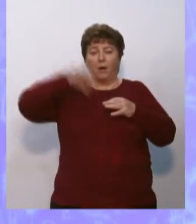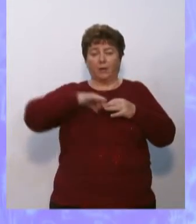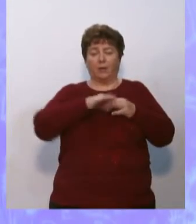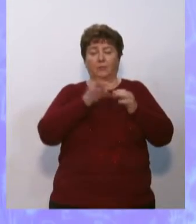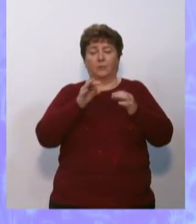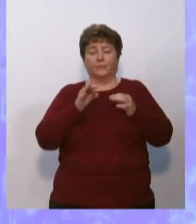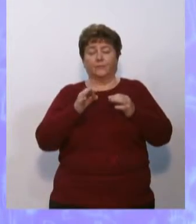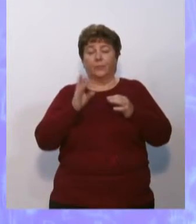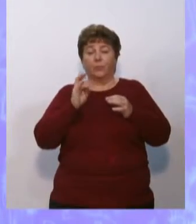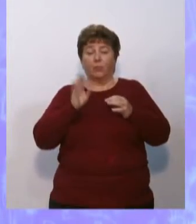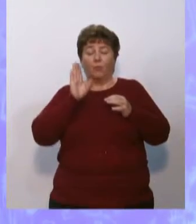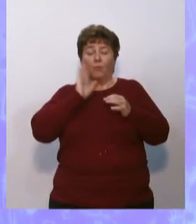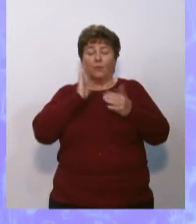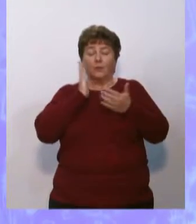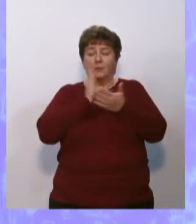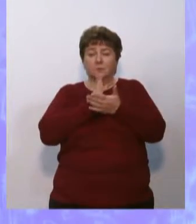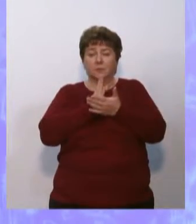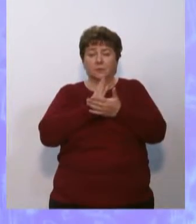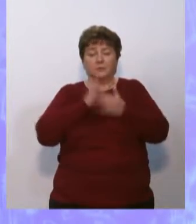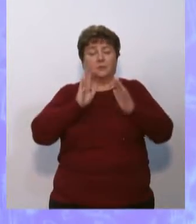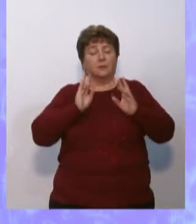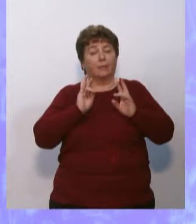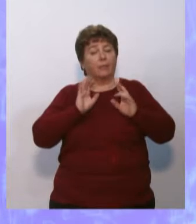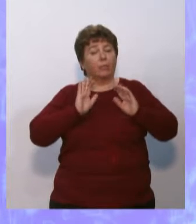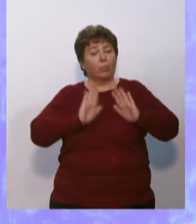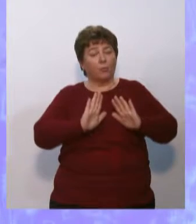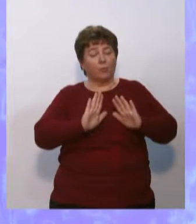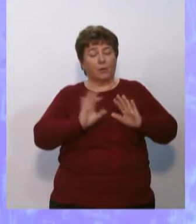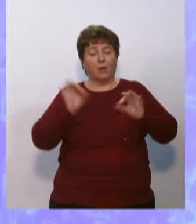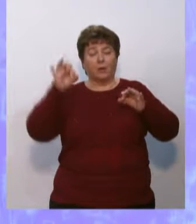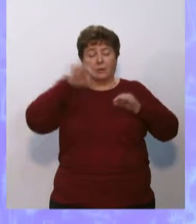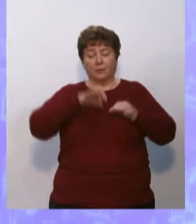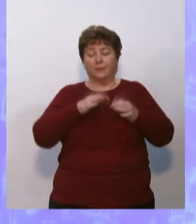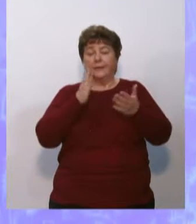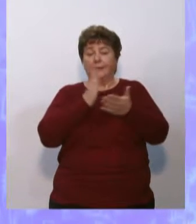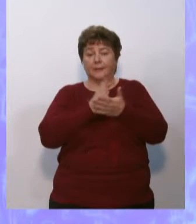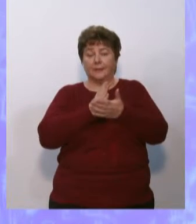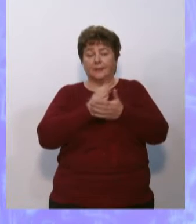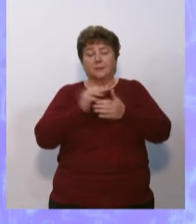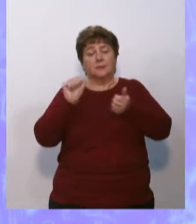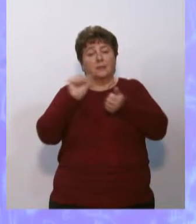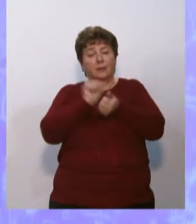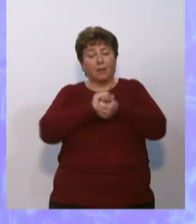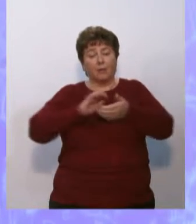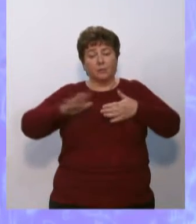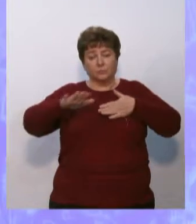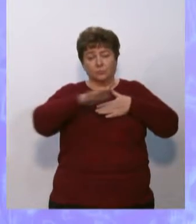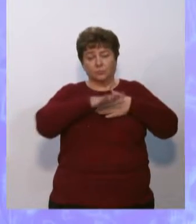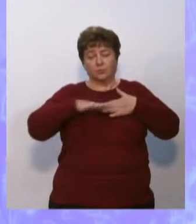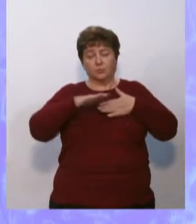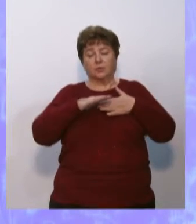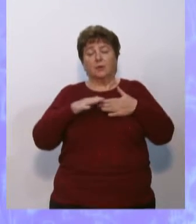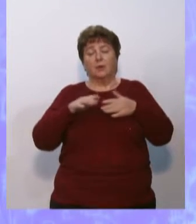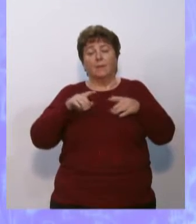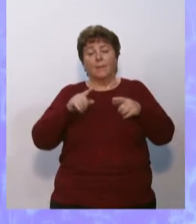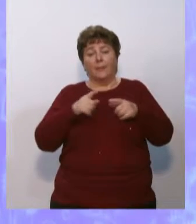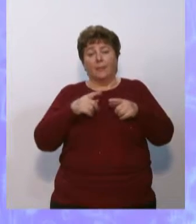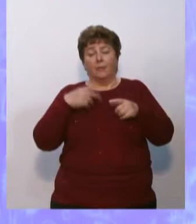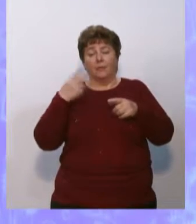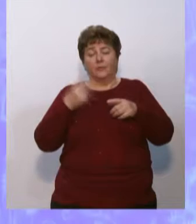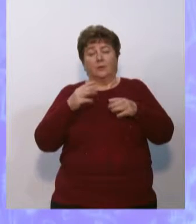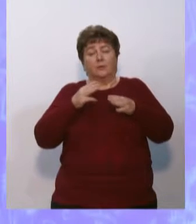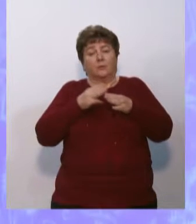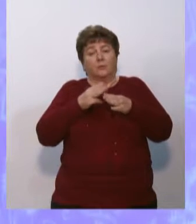Но вода располагается не только в океане. Она есть и на суше. Поэтому второй